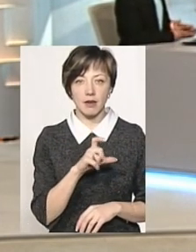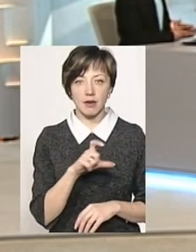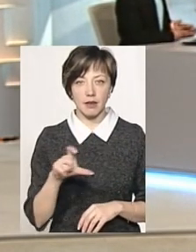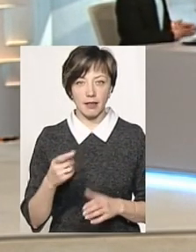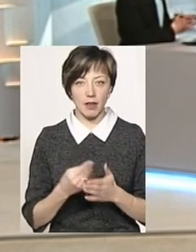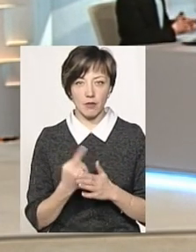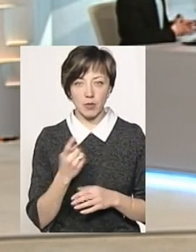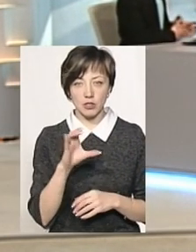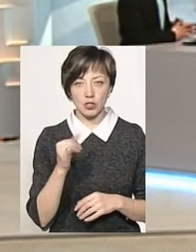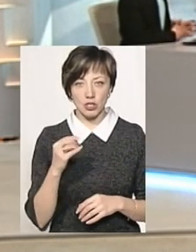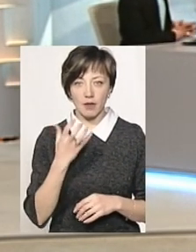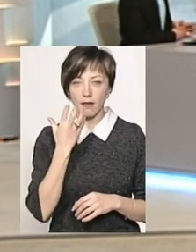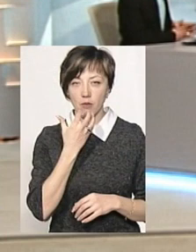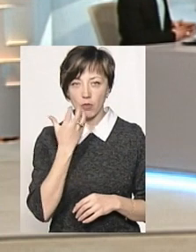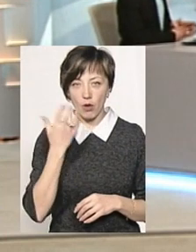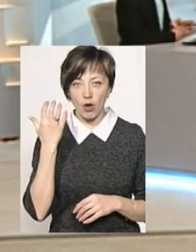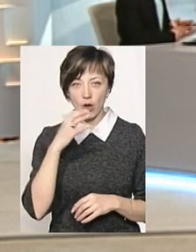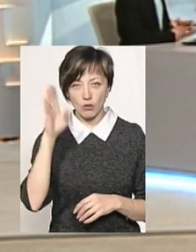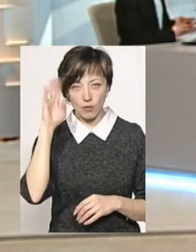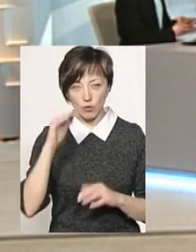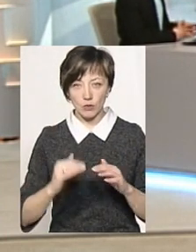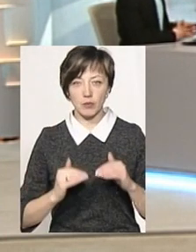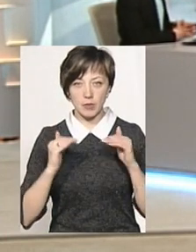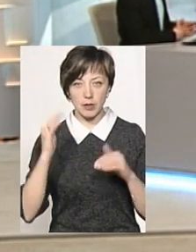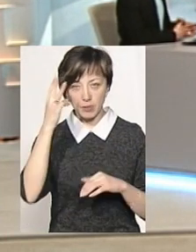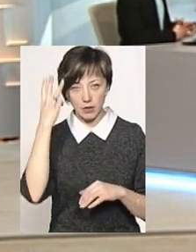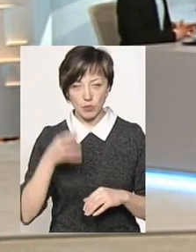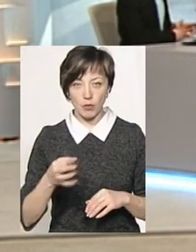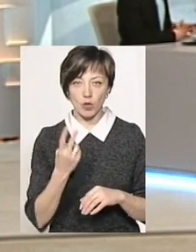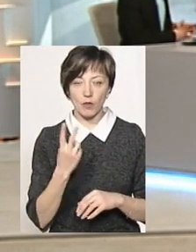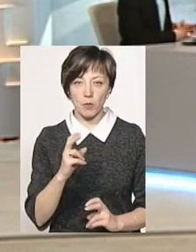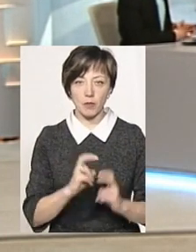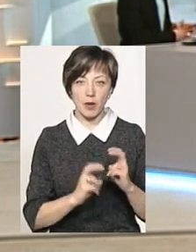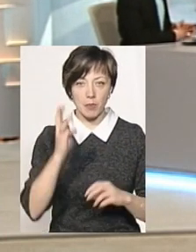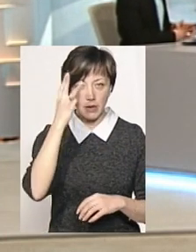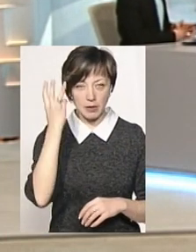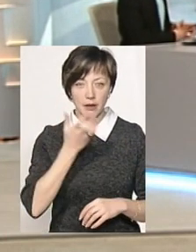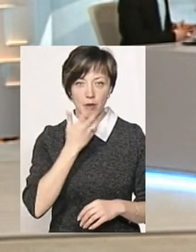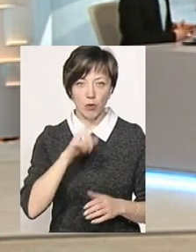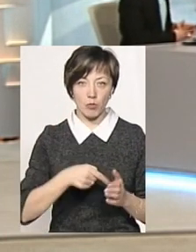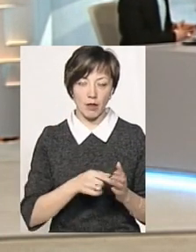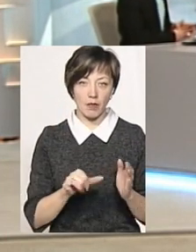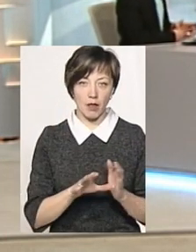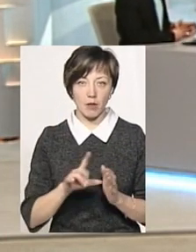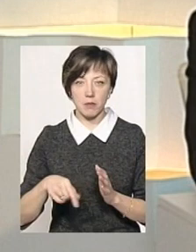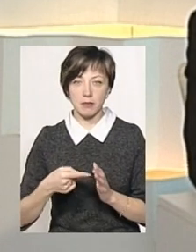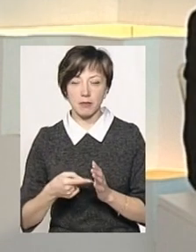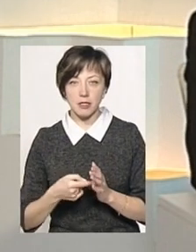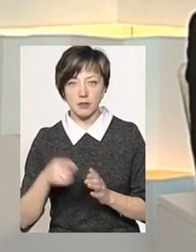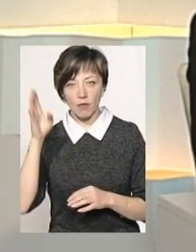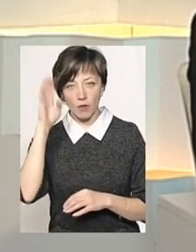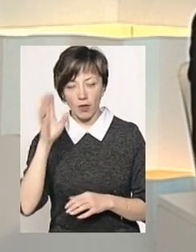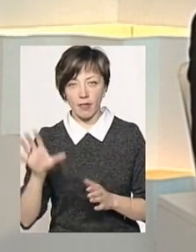тарифи з 1 січня на тепло і гарячу воду буде піднято в Хмельницькій області двом підприємствам. Це «Хмельницьк Теплокомуненерго» і «Міськ